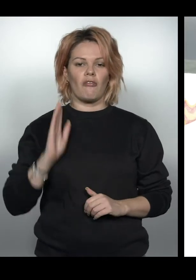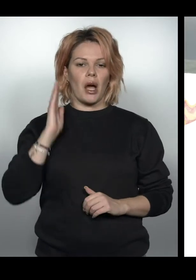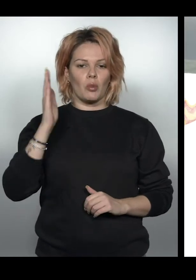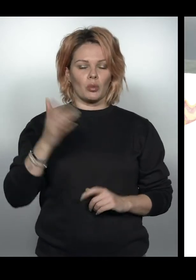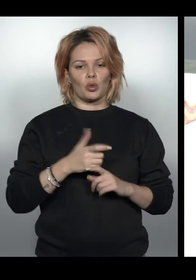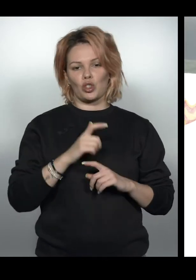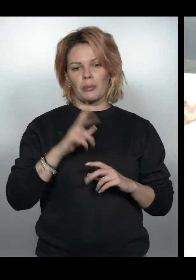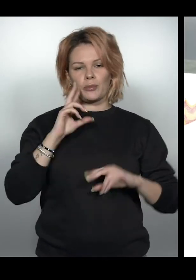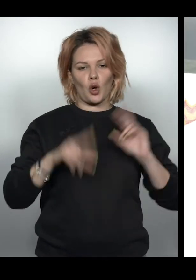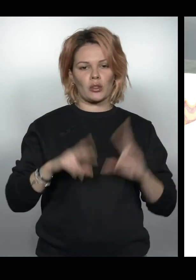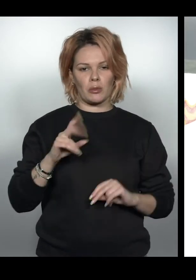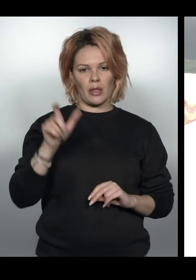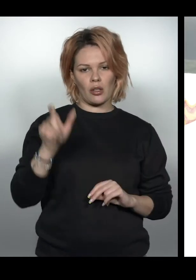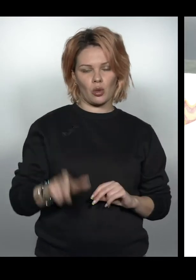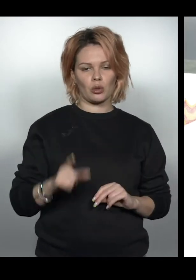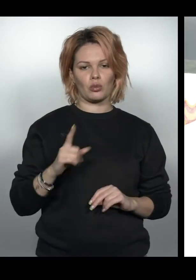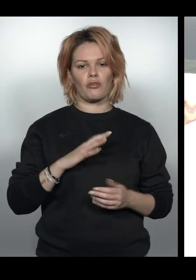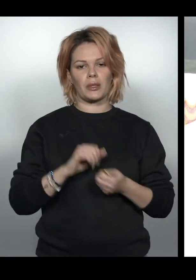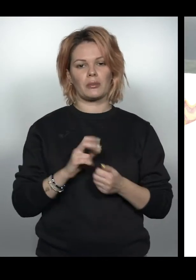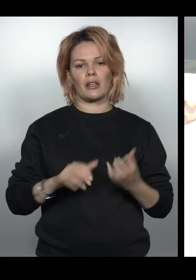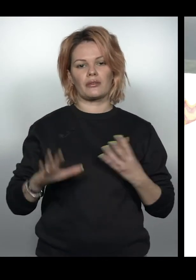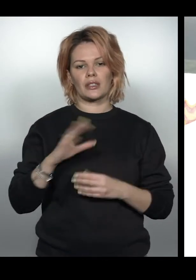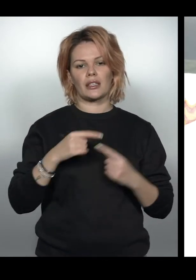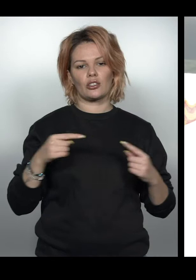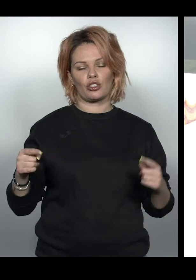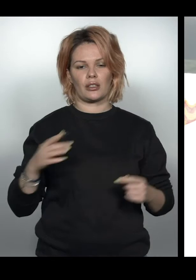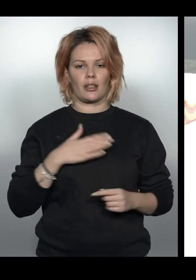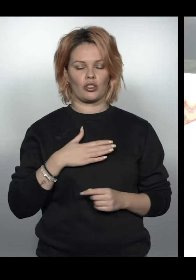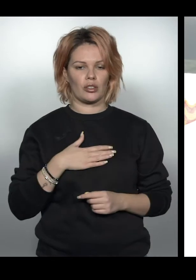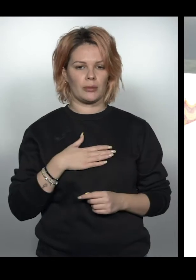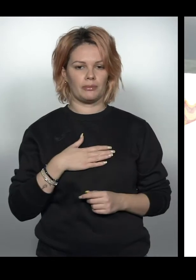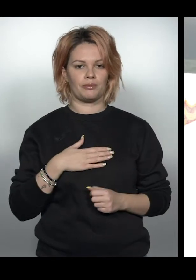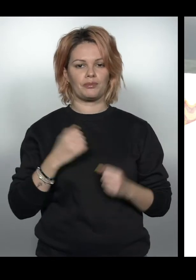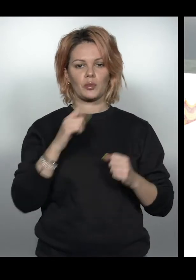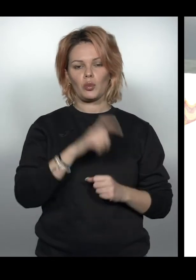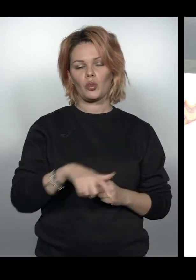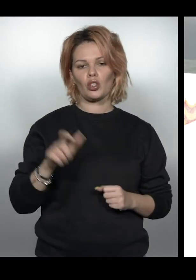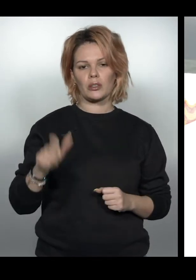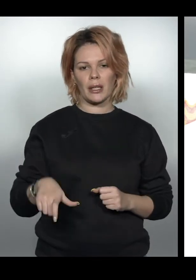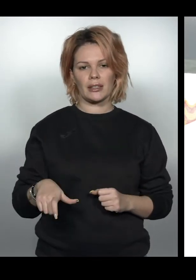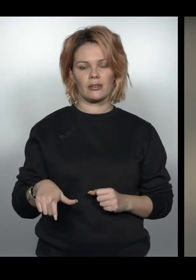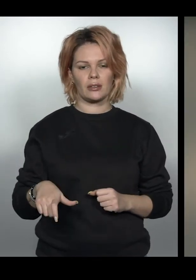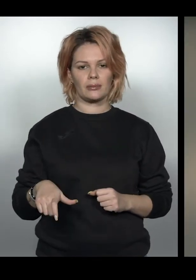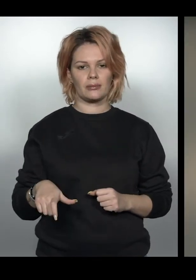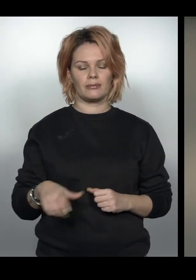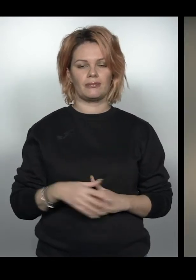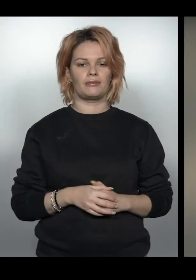В майбутньому дуже розраховуємо на нього, так як, в принципі, і на всіх інших наших спортсменів.